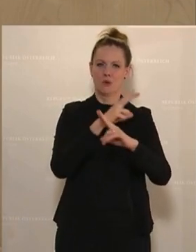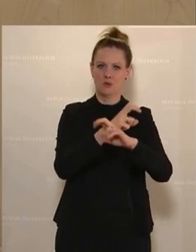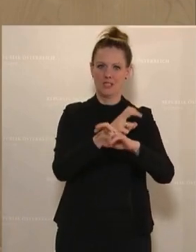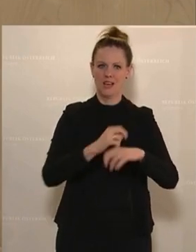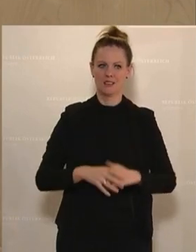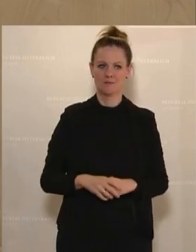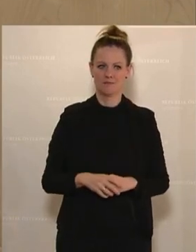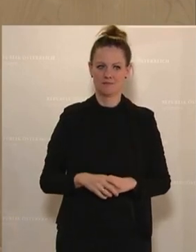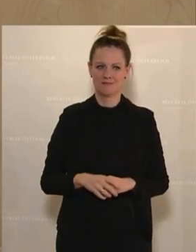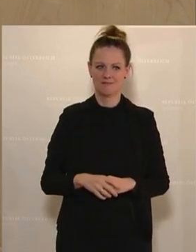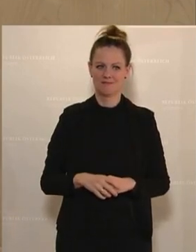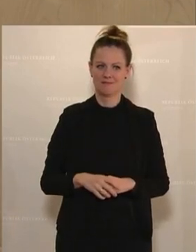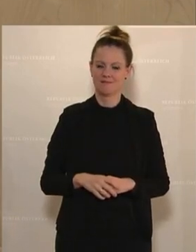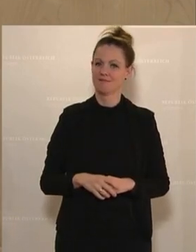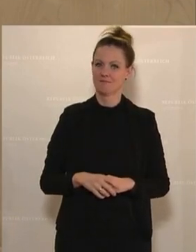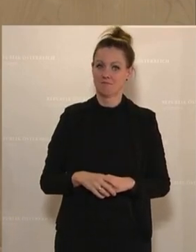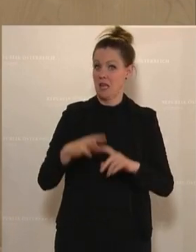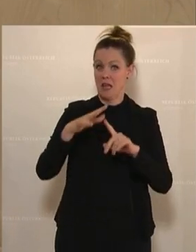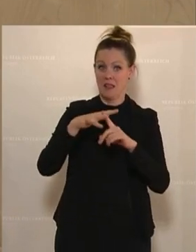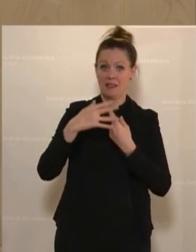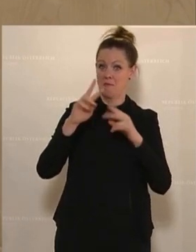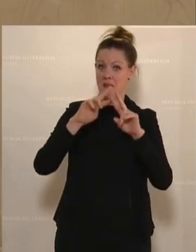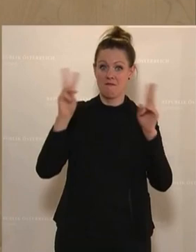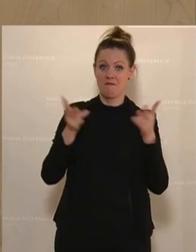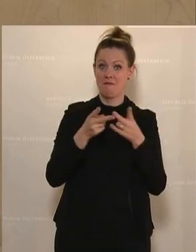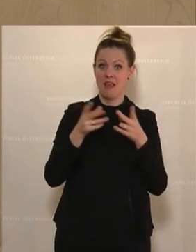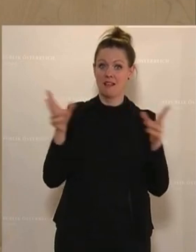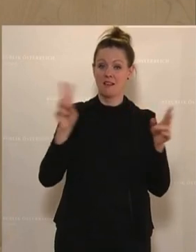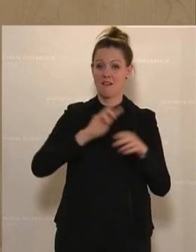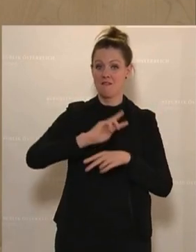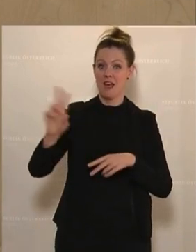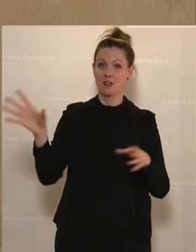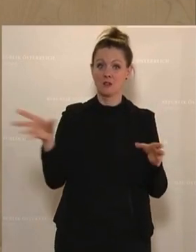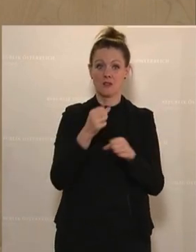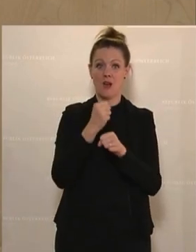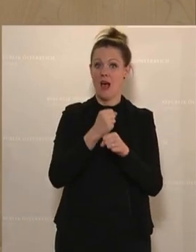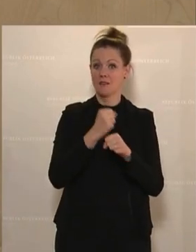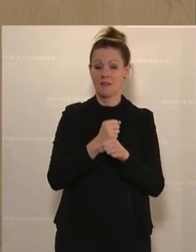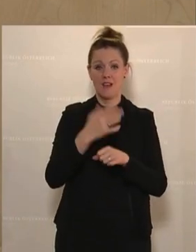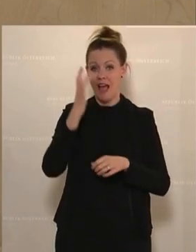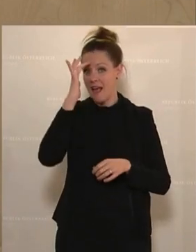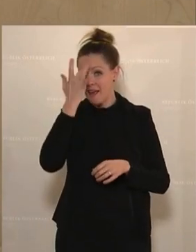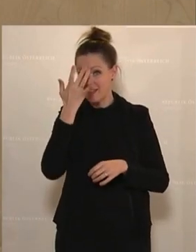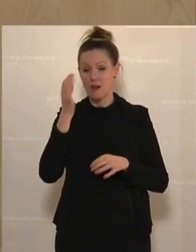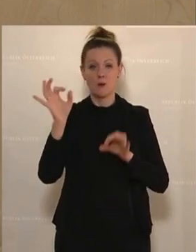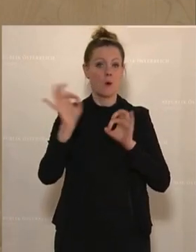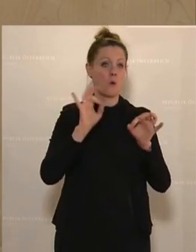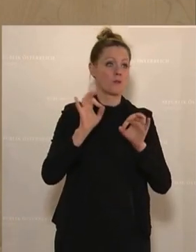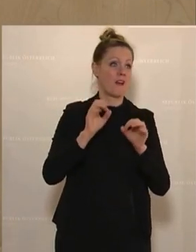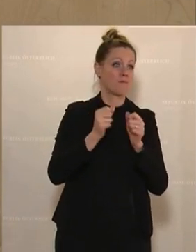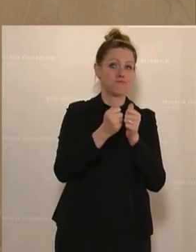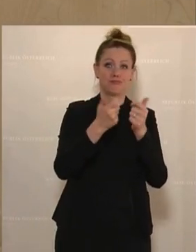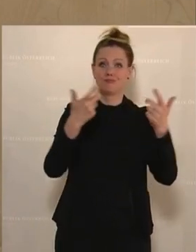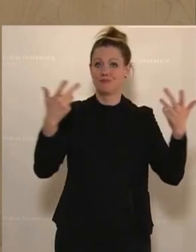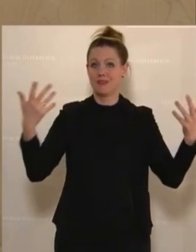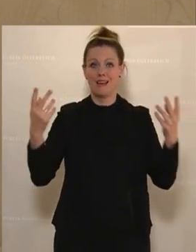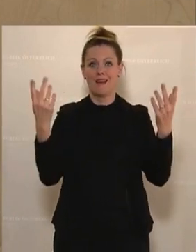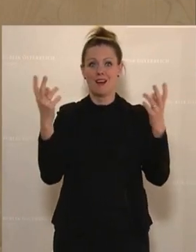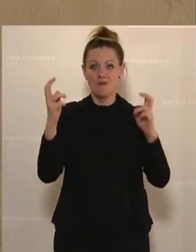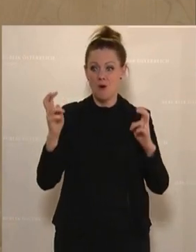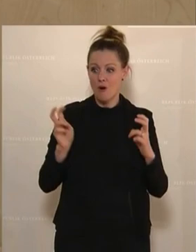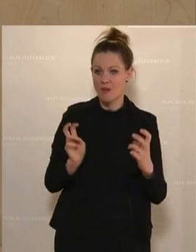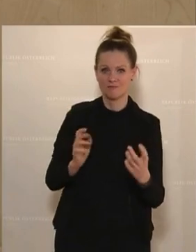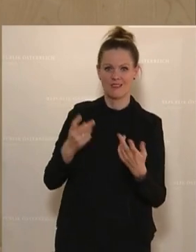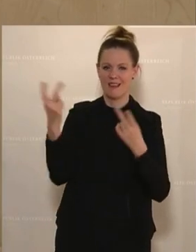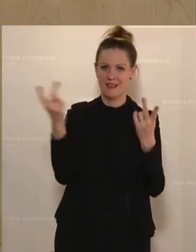wirklich zusammen mit Teams auf der ganzen Welt. Und ob die jetzt in Kuala Lumpur, in Indien oder in Kalham sitzen, ist vollkommen egal. Wir